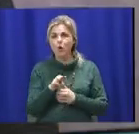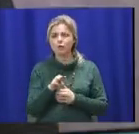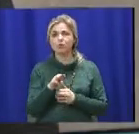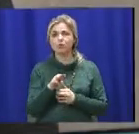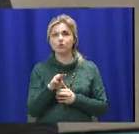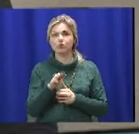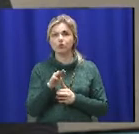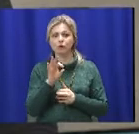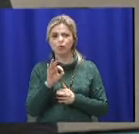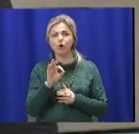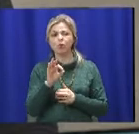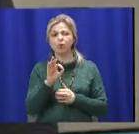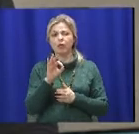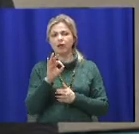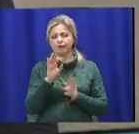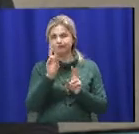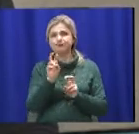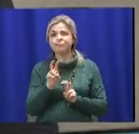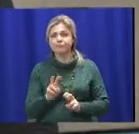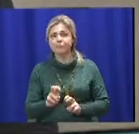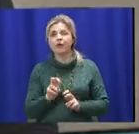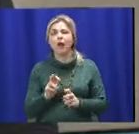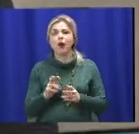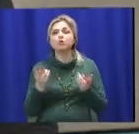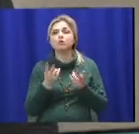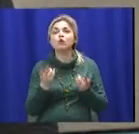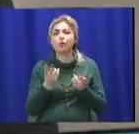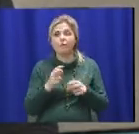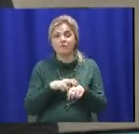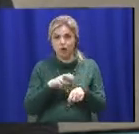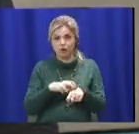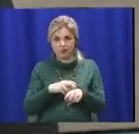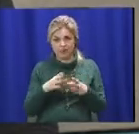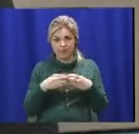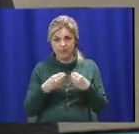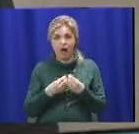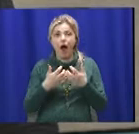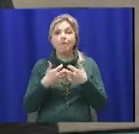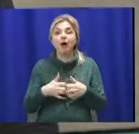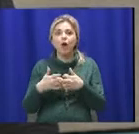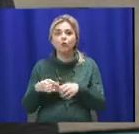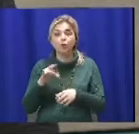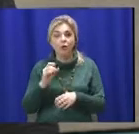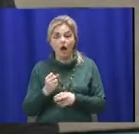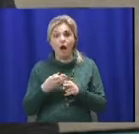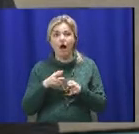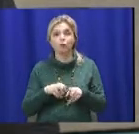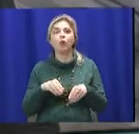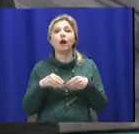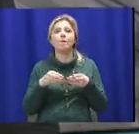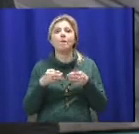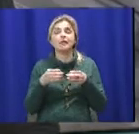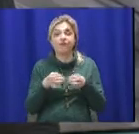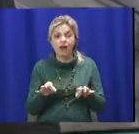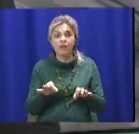це лярінгоскоп, це, ну, естественно, що, ну, апаратура, яка позволяє, ну, як